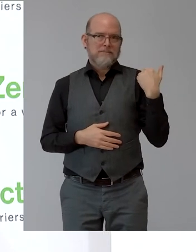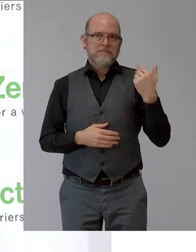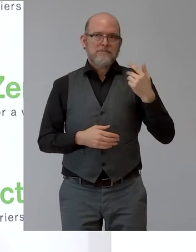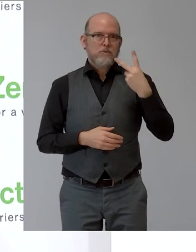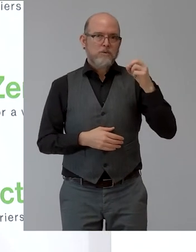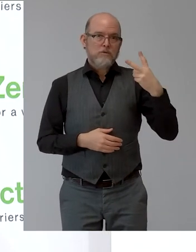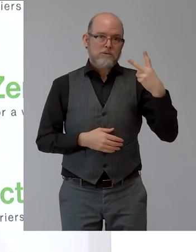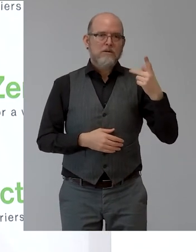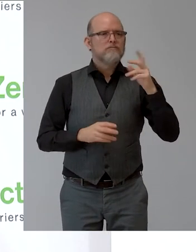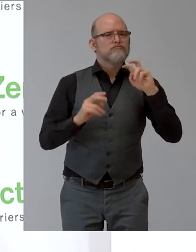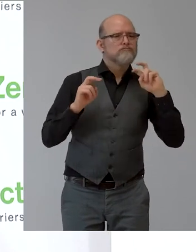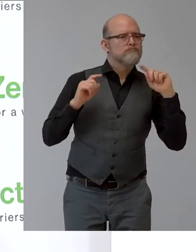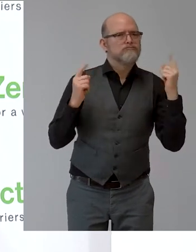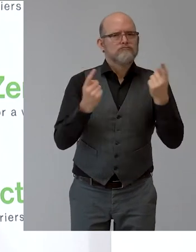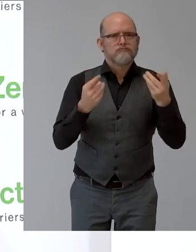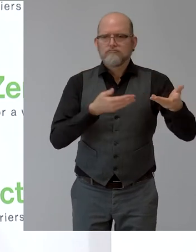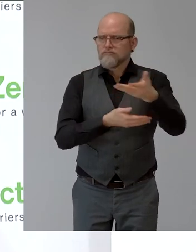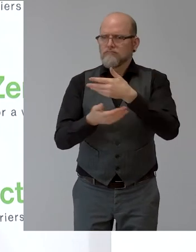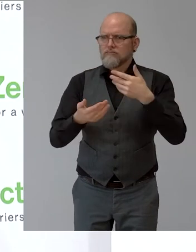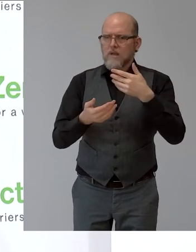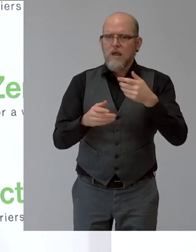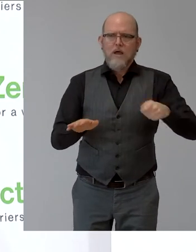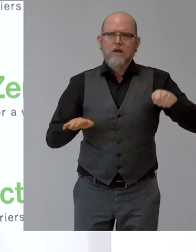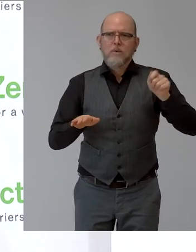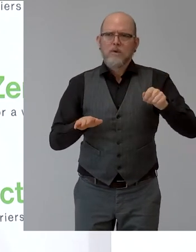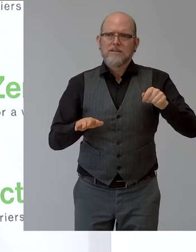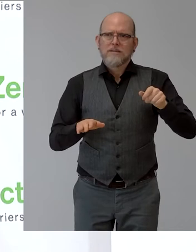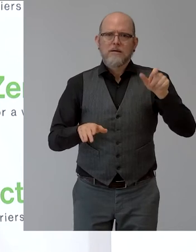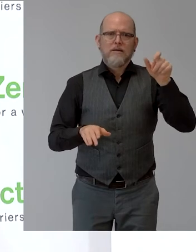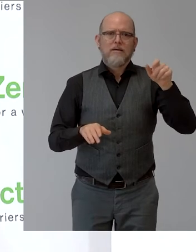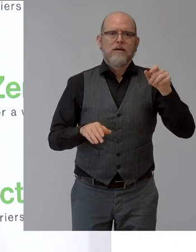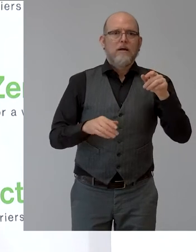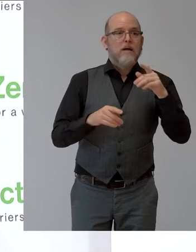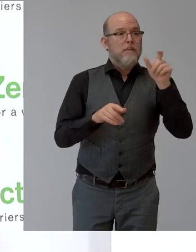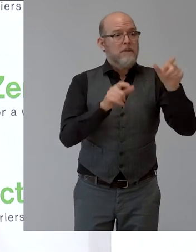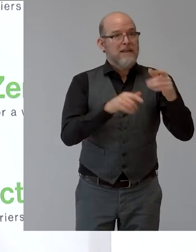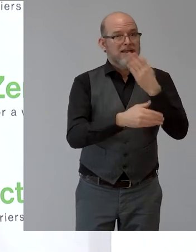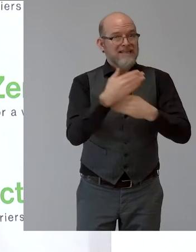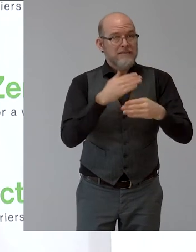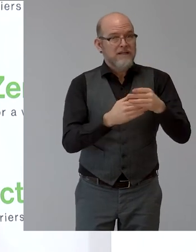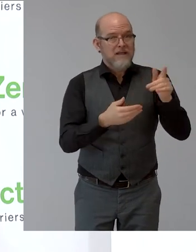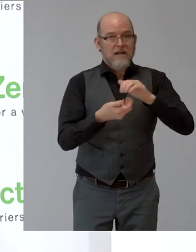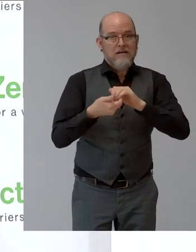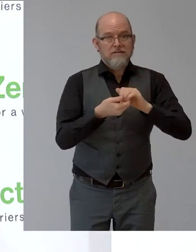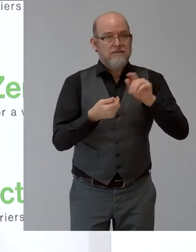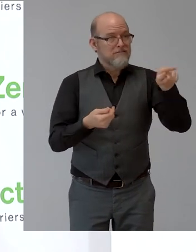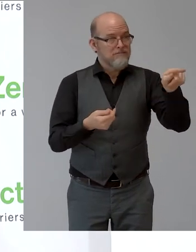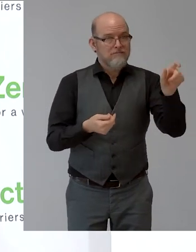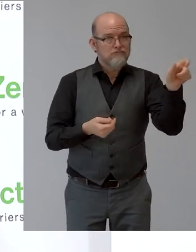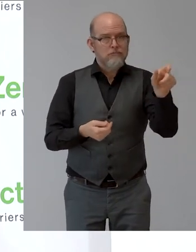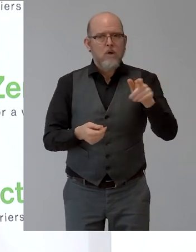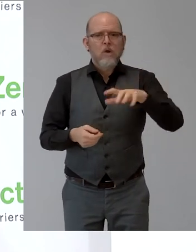mit der Volksanwaltschaft, gemeinsam mit Vertreterinnen und Vertretern der Menschen mit Behinderungen, der Länder, wie auch